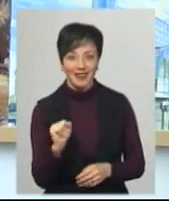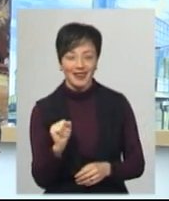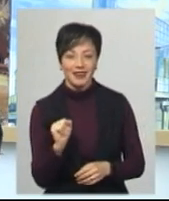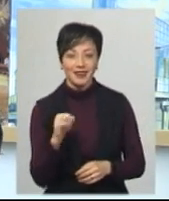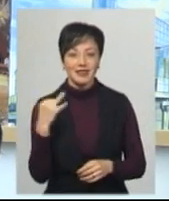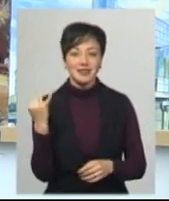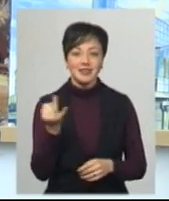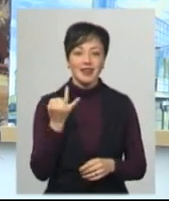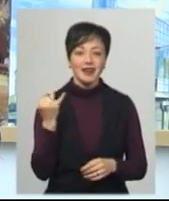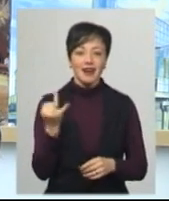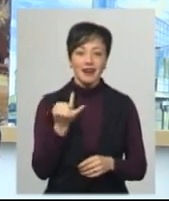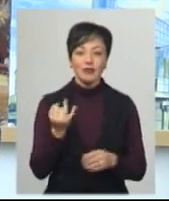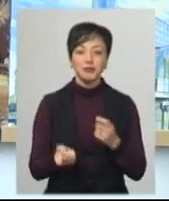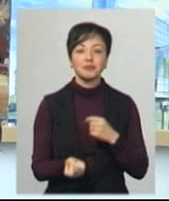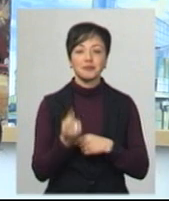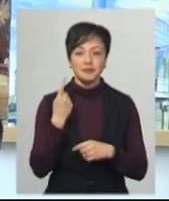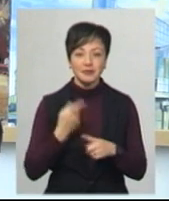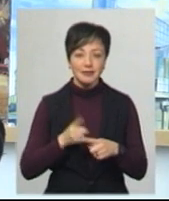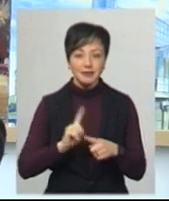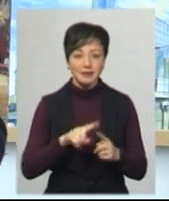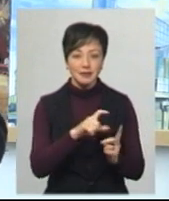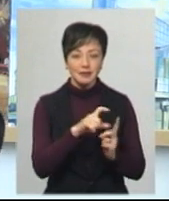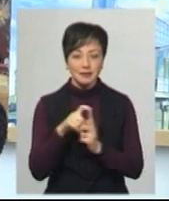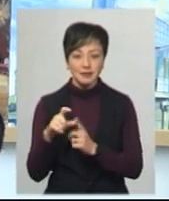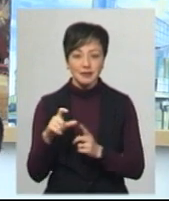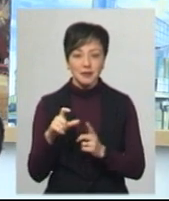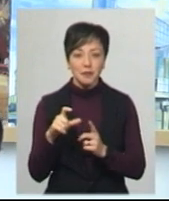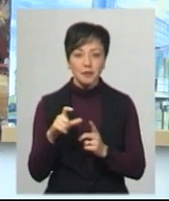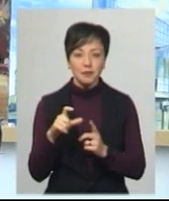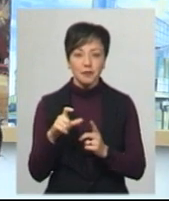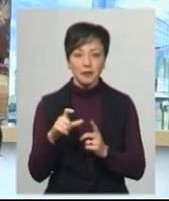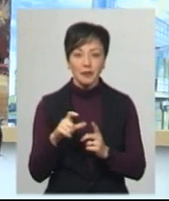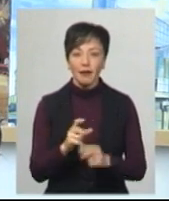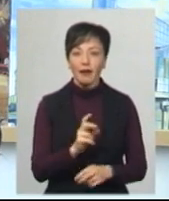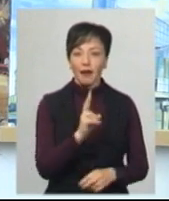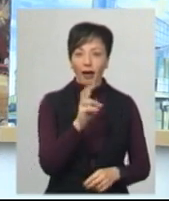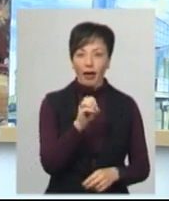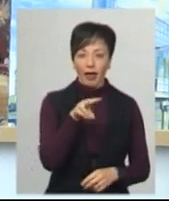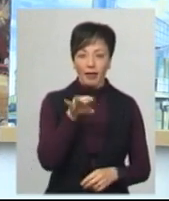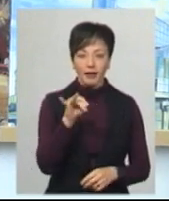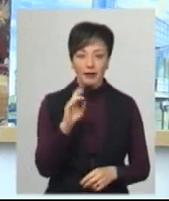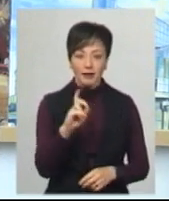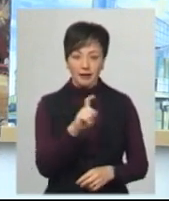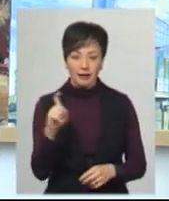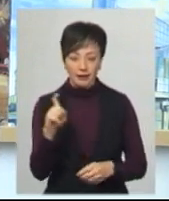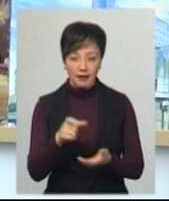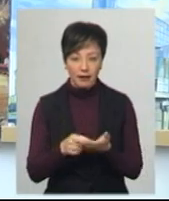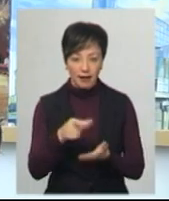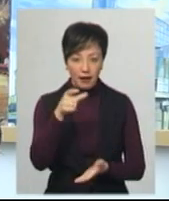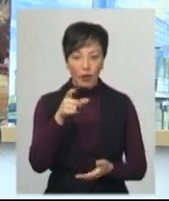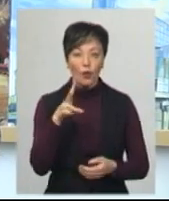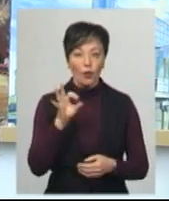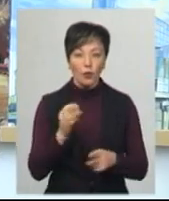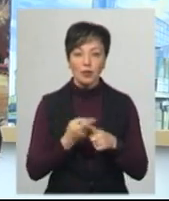Цікаво, що походить це слово від також келиха, але